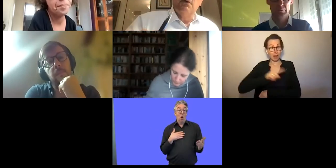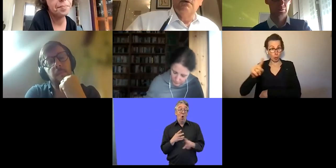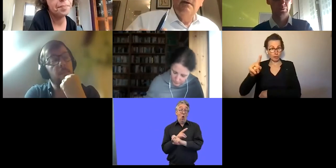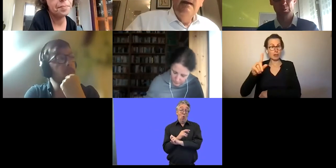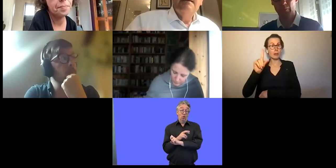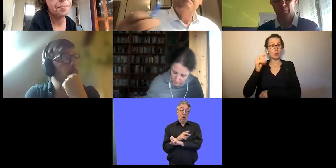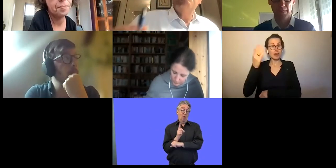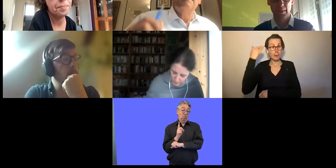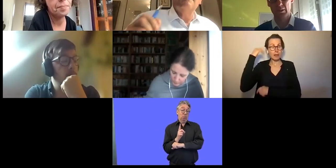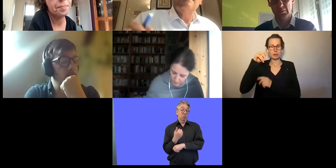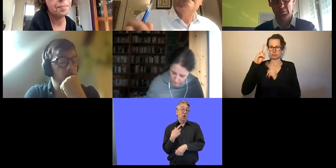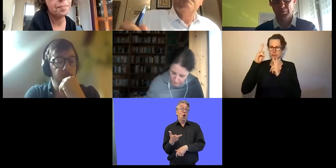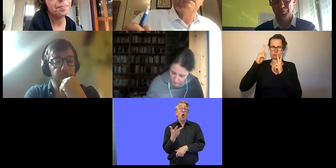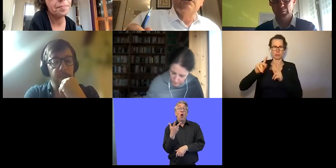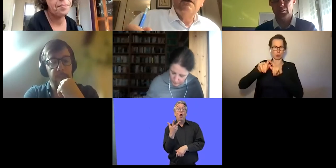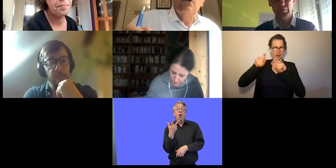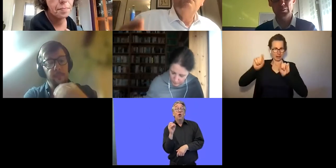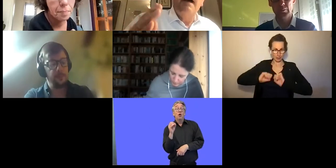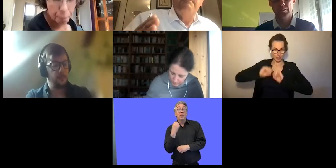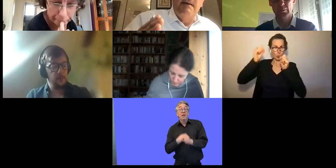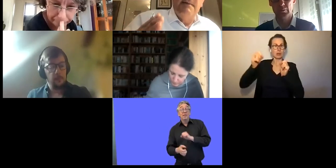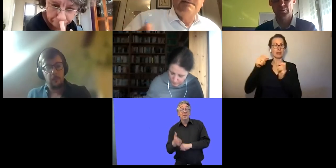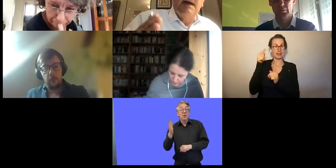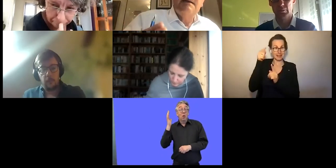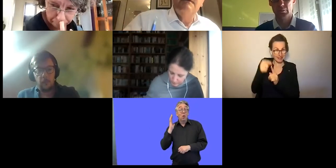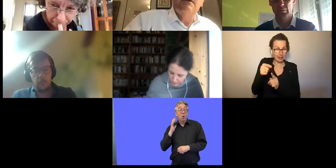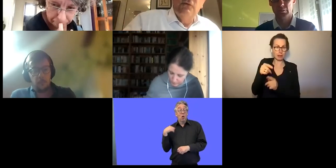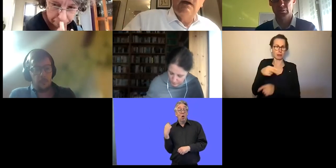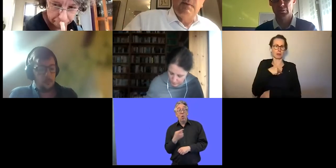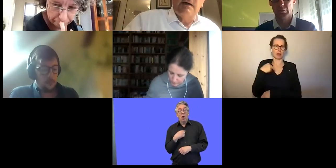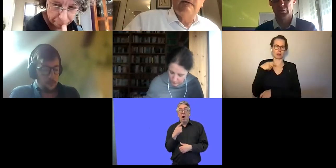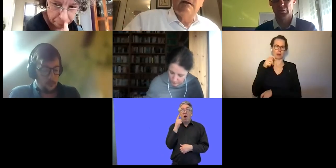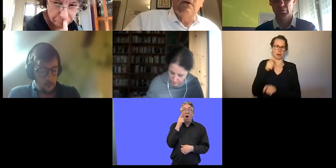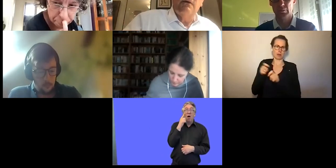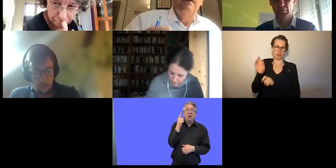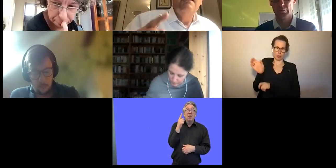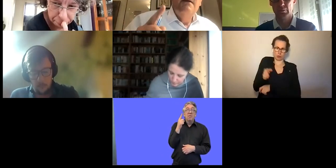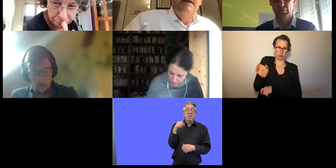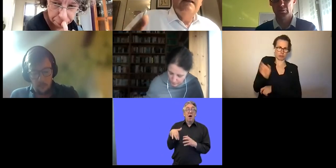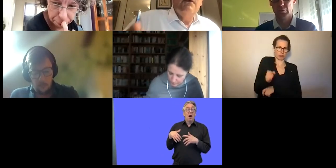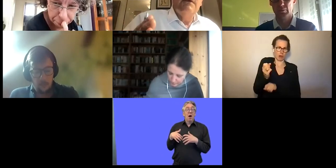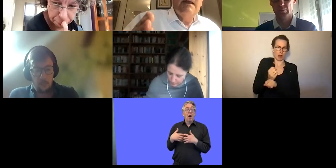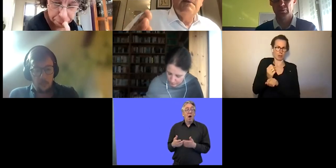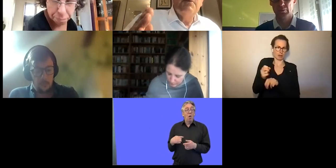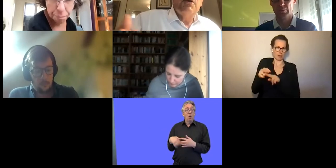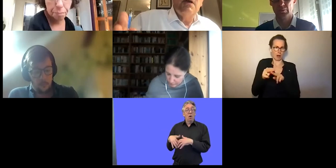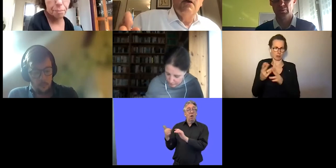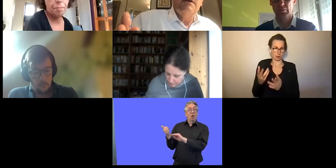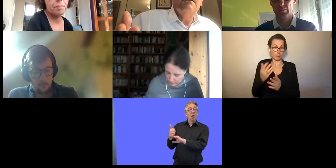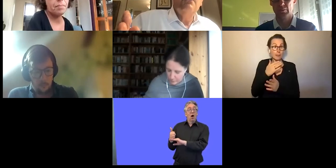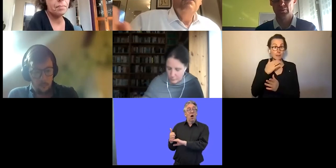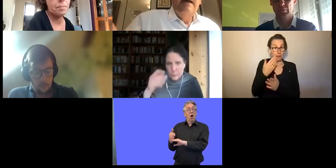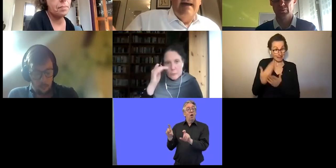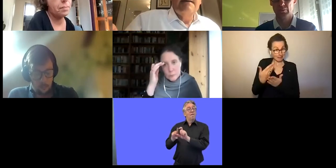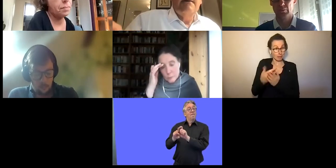zu gründen, damit benachteiligte Personengruppen am Arbeitsmarkt wieder untergebracht werden konnten. Viele der Unternehmen bestehen